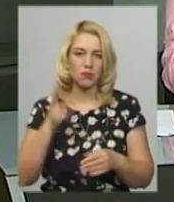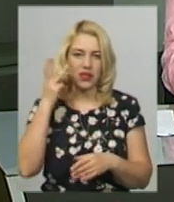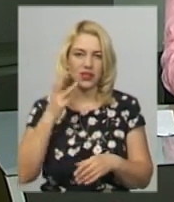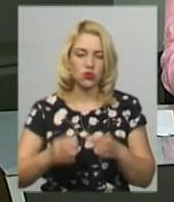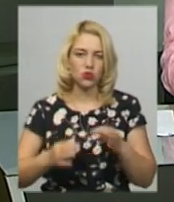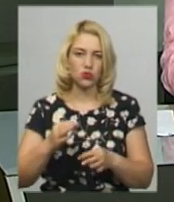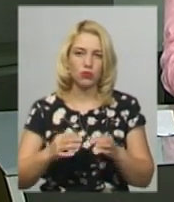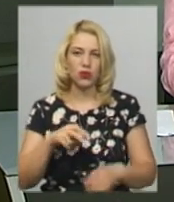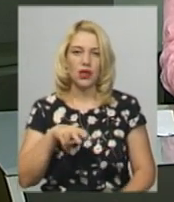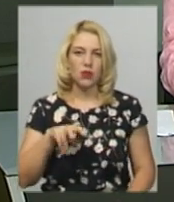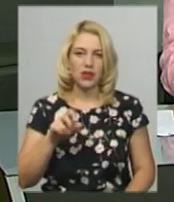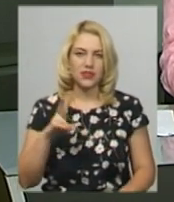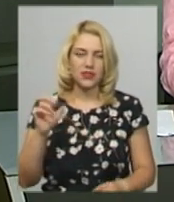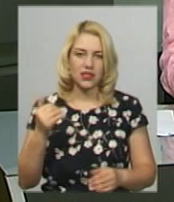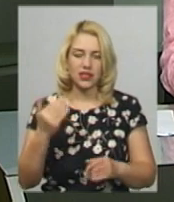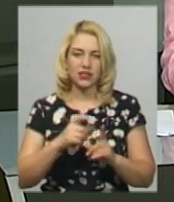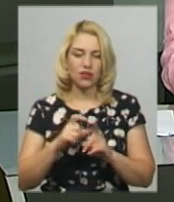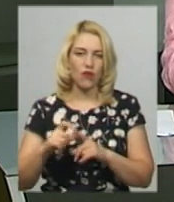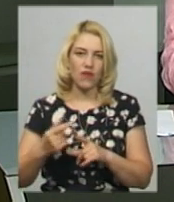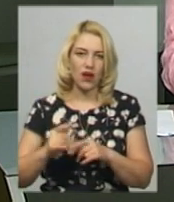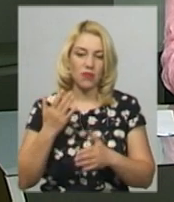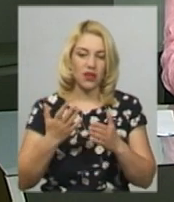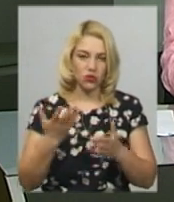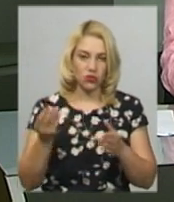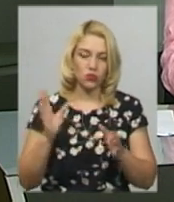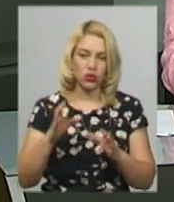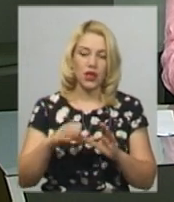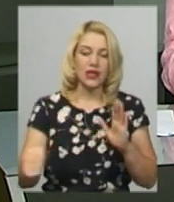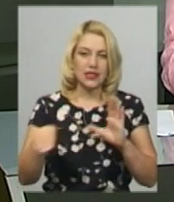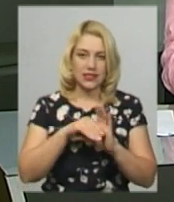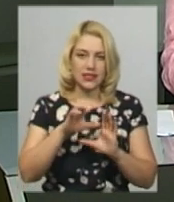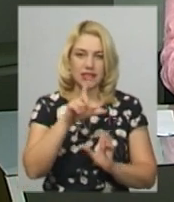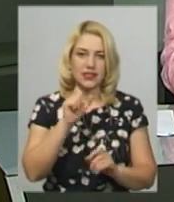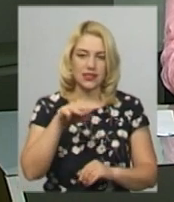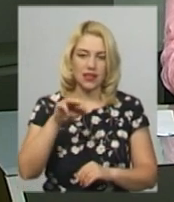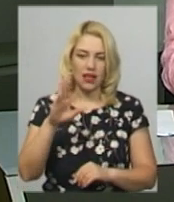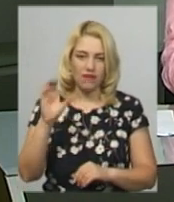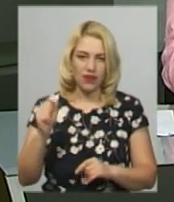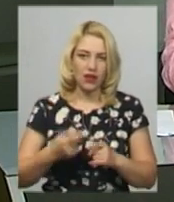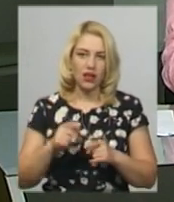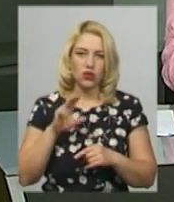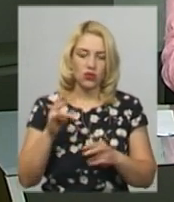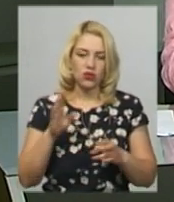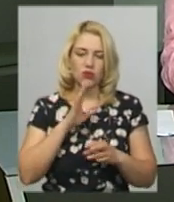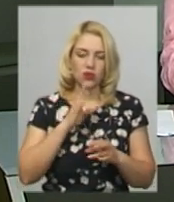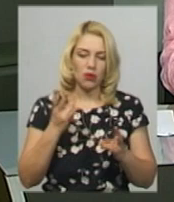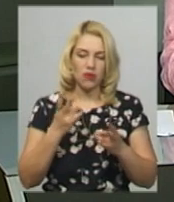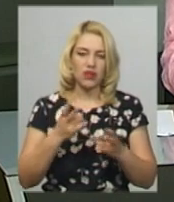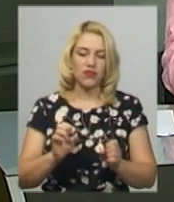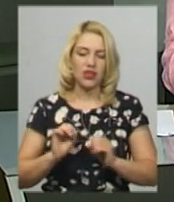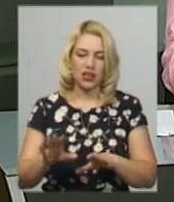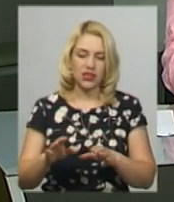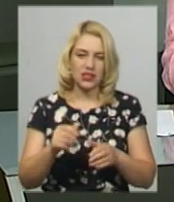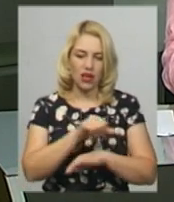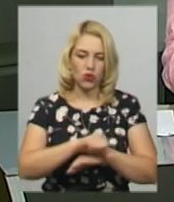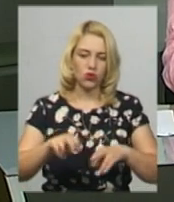міськрайонного суду Алла Плінська. За її словами, у разі внесення цієї суми жінка буде змушена віддати закордонний паспорт, не покидати місця